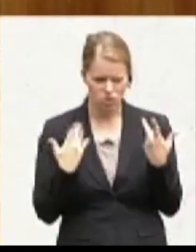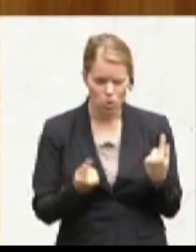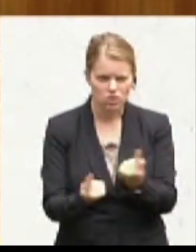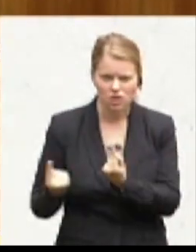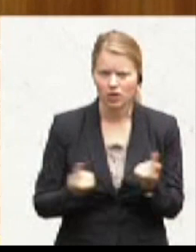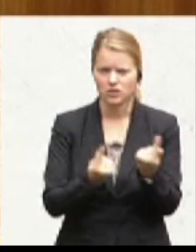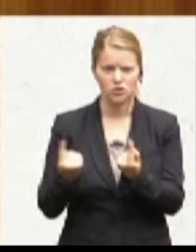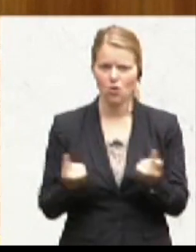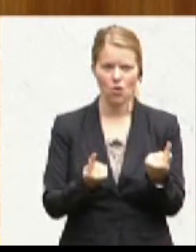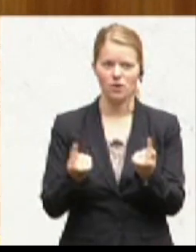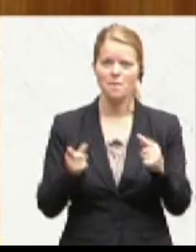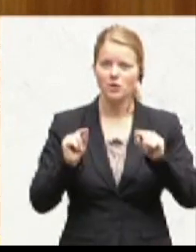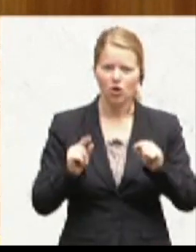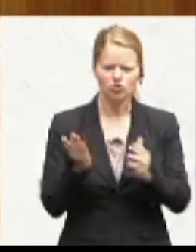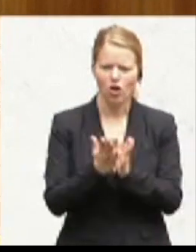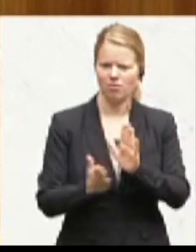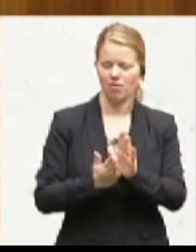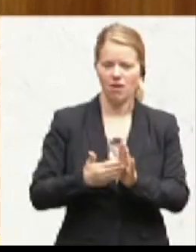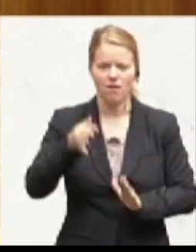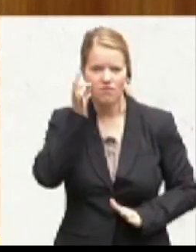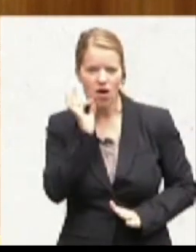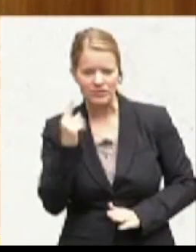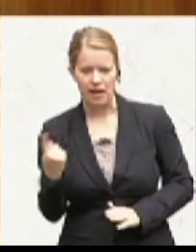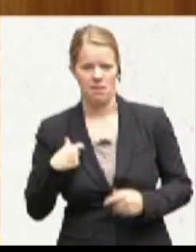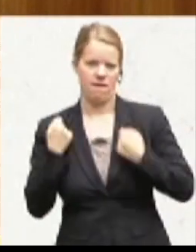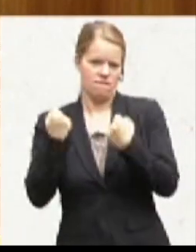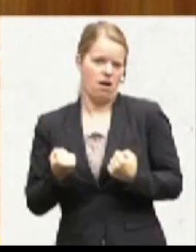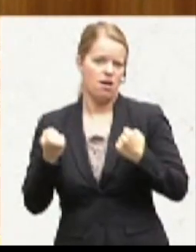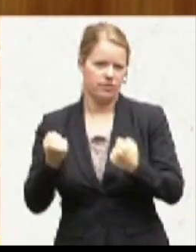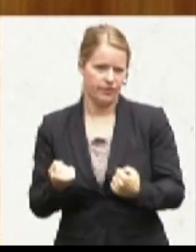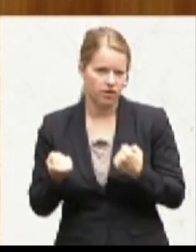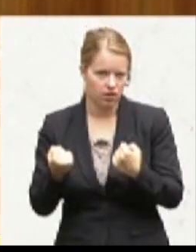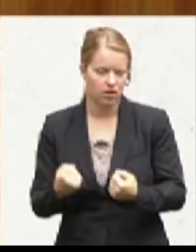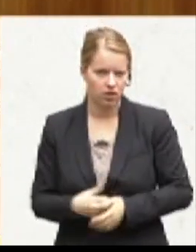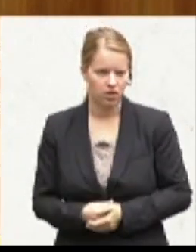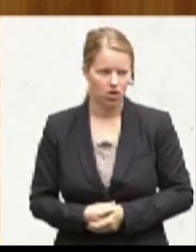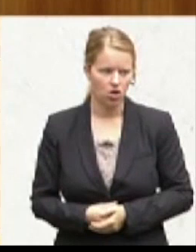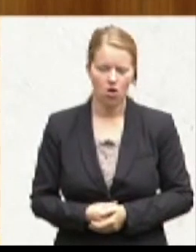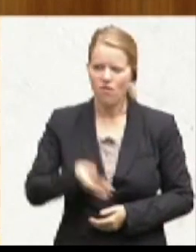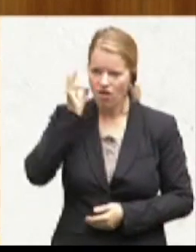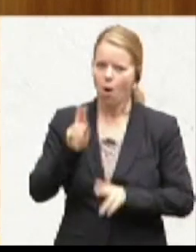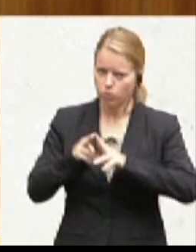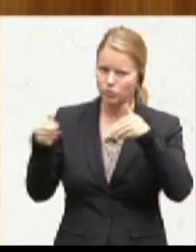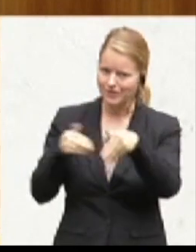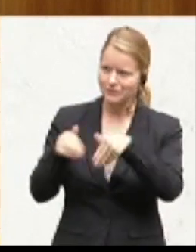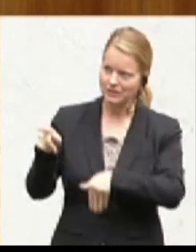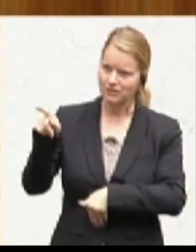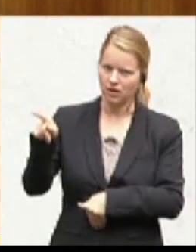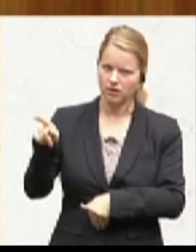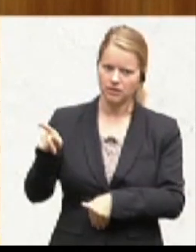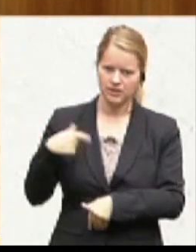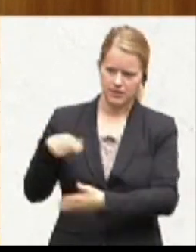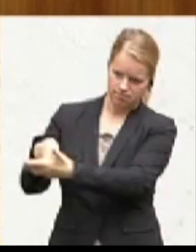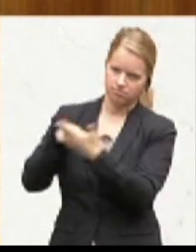wo es nachweislich ist, dass die Mutter gewalttätig ist? Und Frau Bundesminister, das zeigt, dass Ihre Gerichte hier offensichtlich versagen. Es gibt